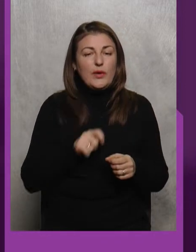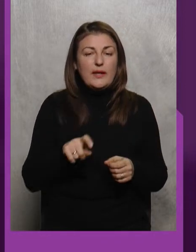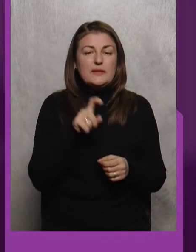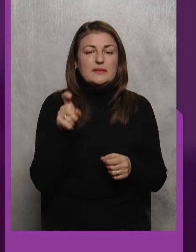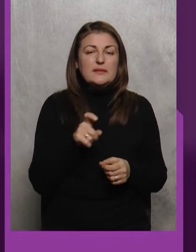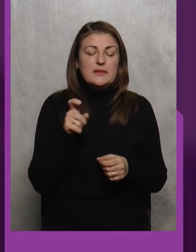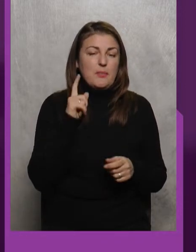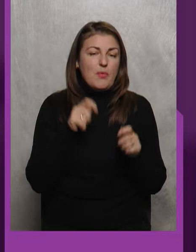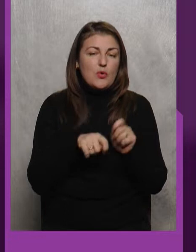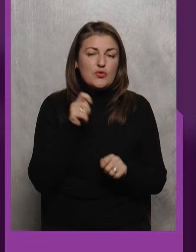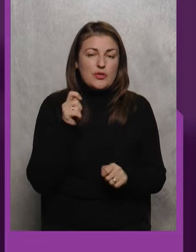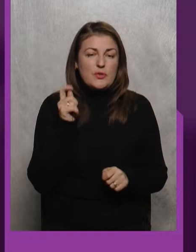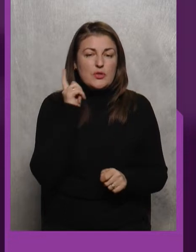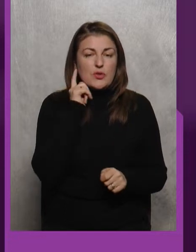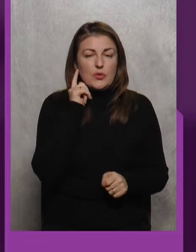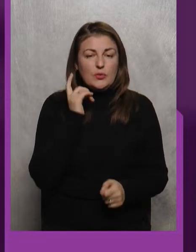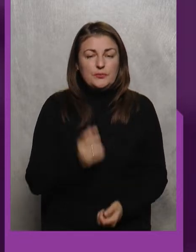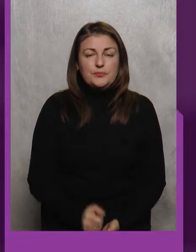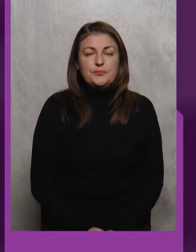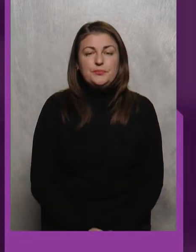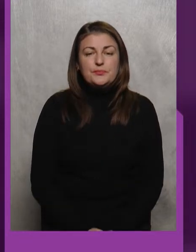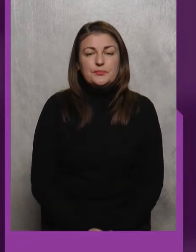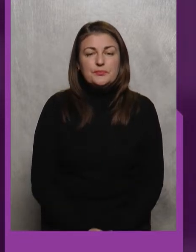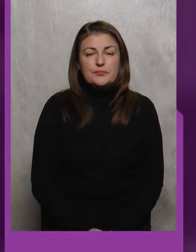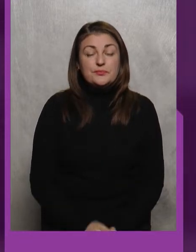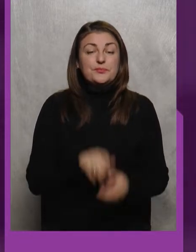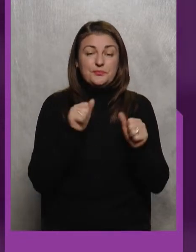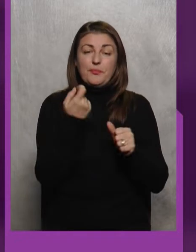порушеннями Можна маленьку ремарку?